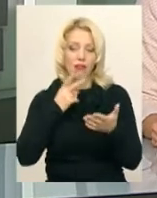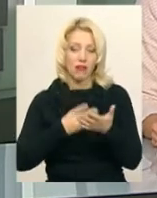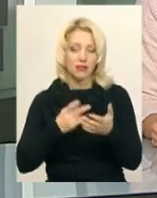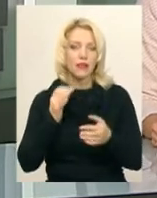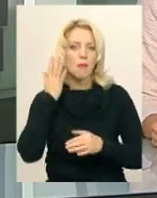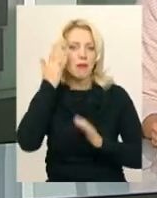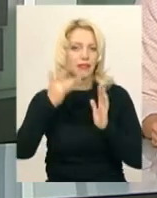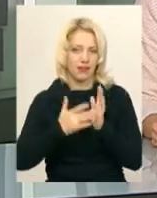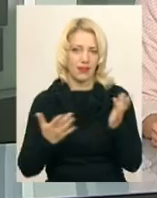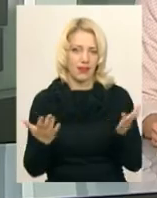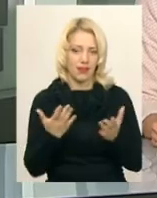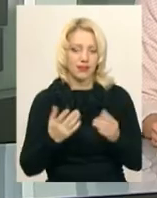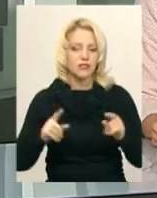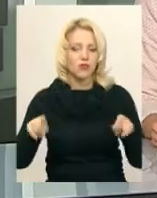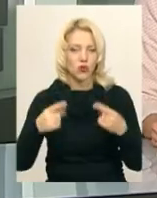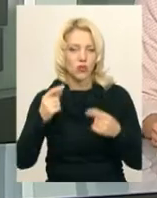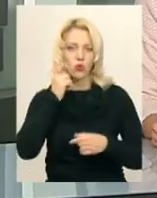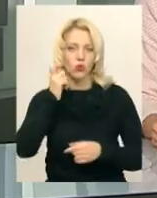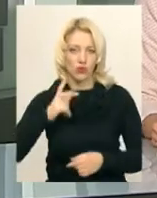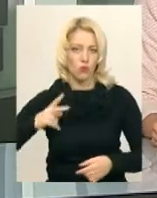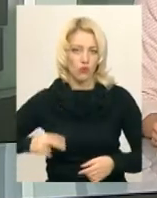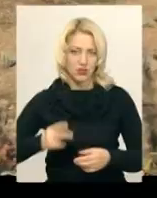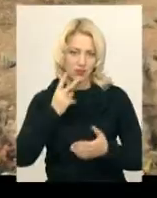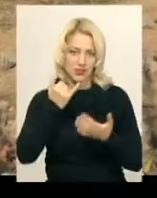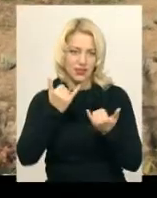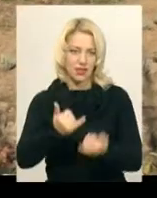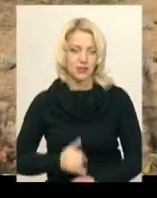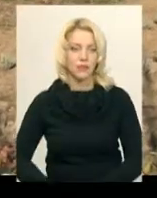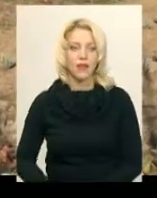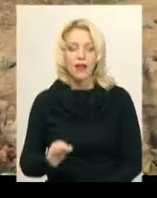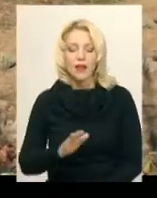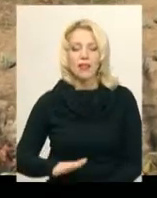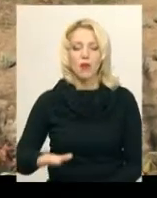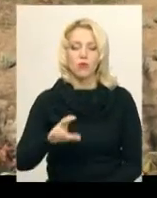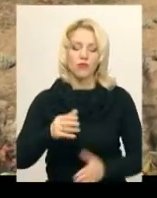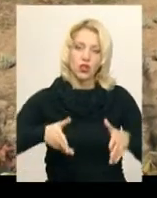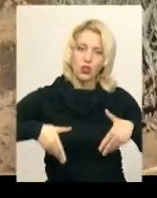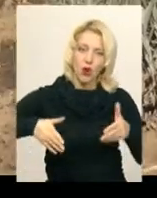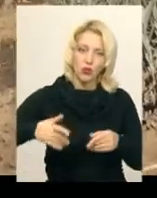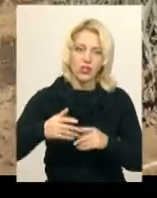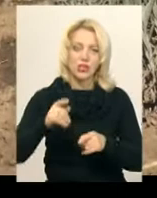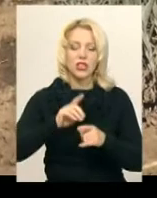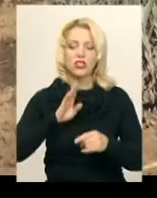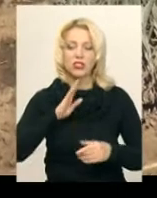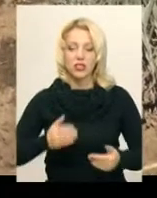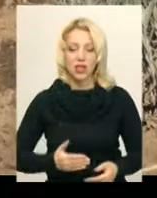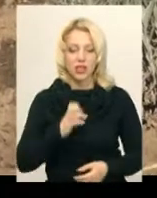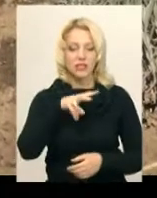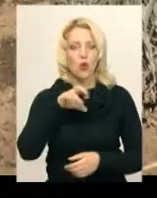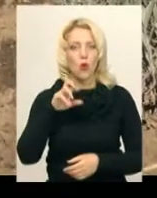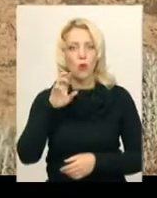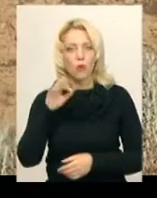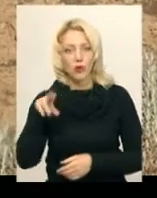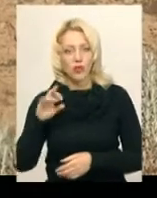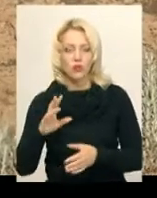український прованс, з'ясовувала Світлана Порубок. На подвір'ї та на городі жительки городка Ольги Слободанюк висаджена